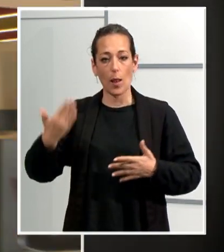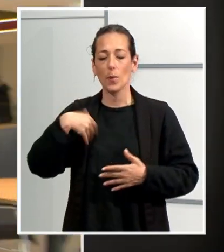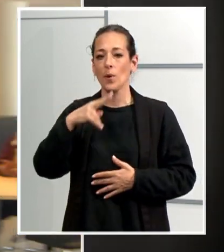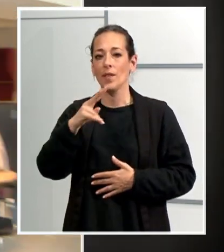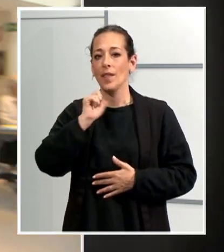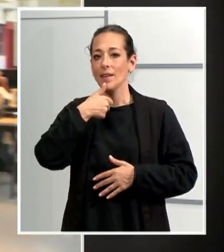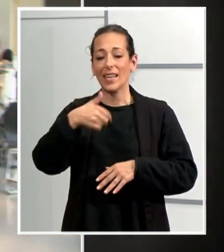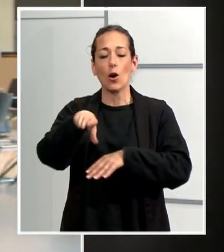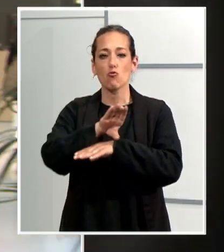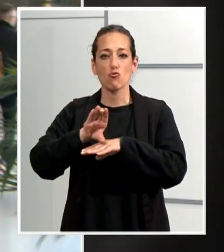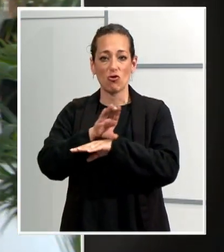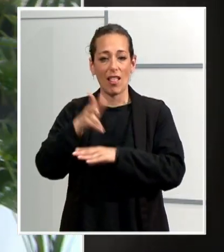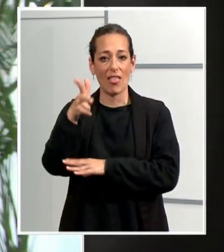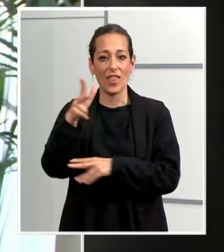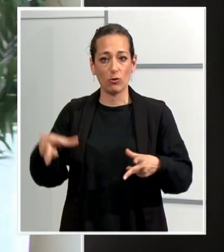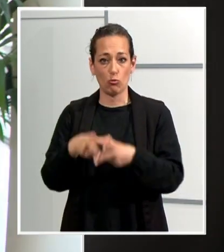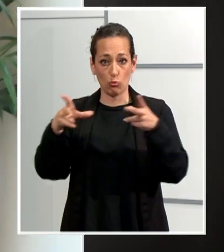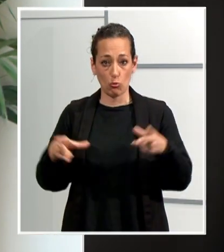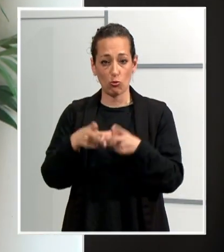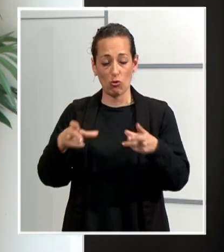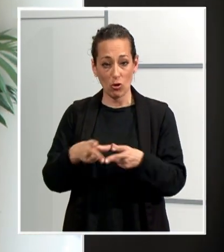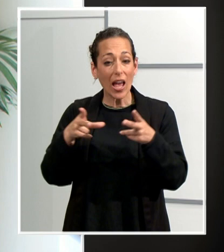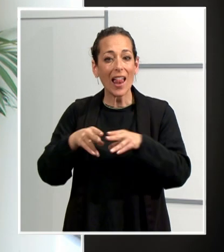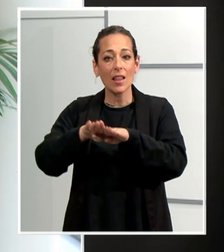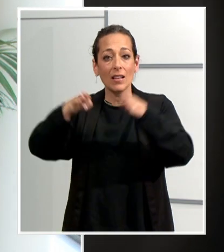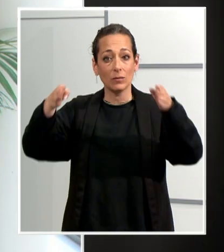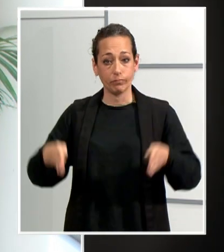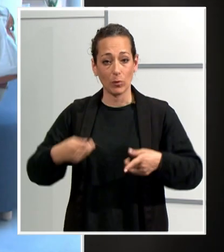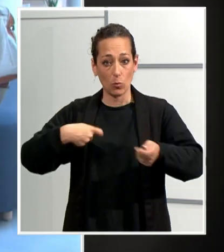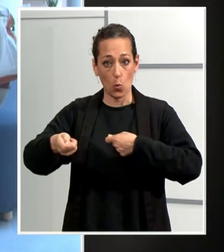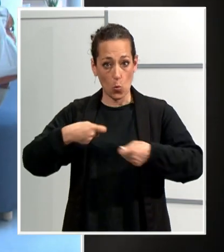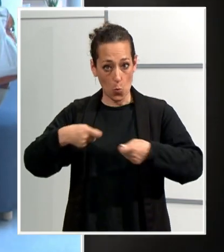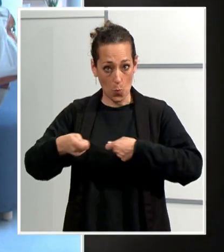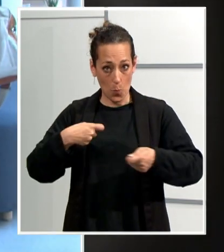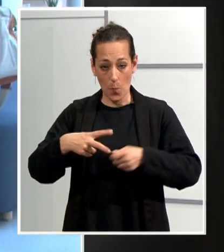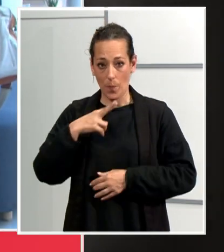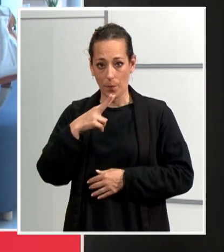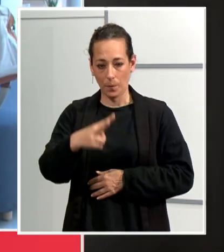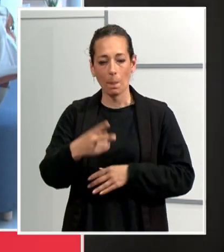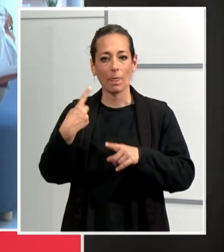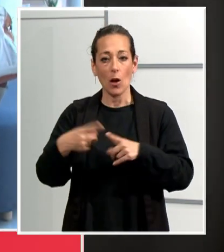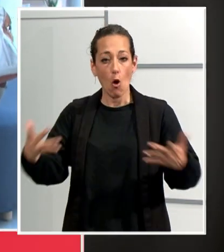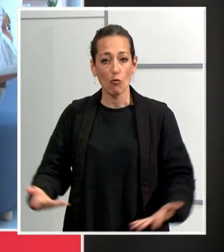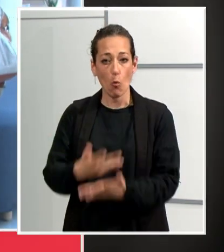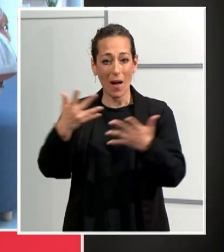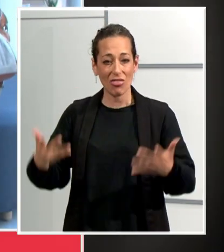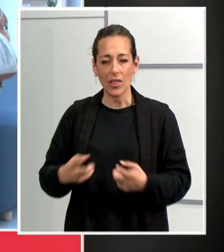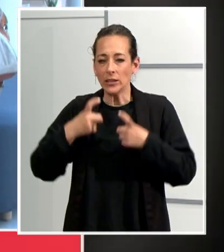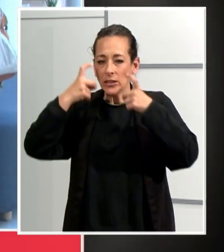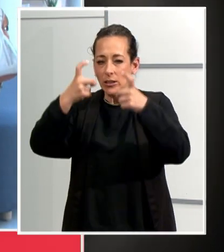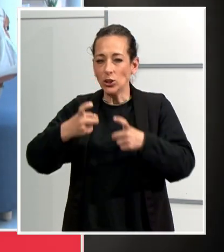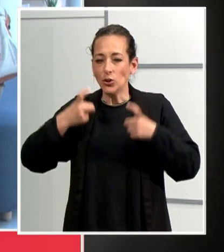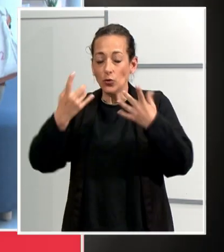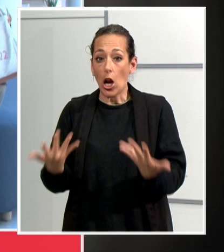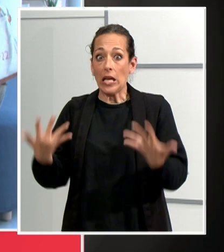Drets Socials de Terrassa en una taula rodona a la Cambra de Comerç sobre immigració i mercat de treball. Fomentar tant l'esforç d'integració de les